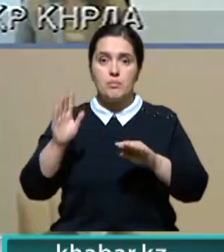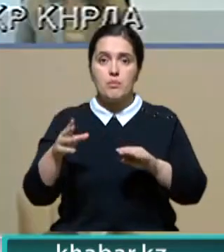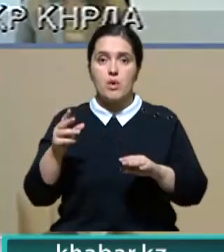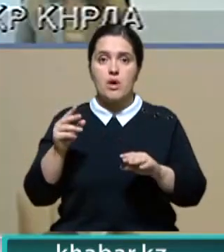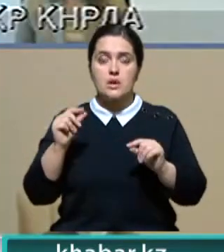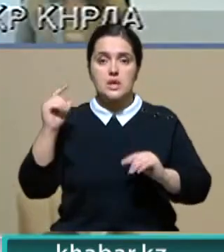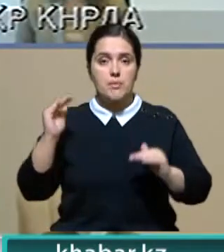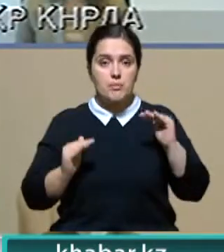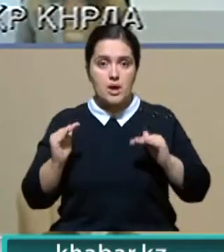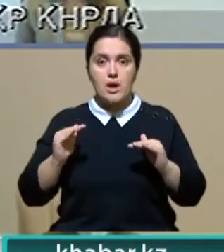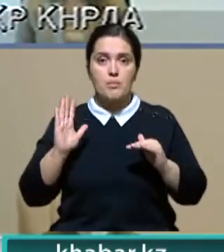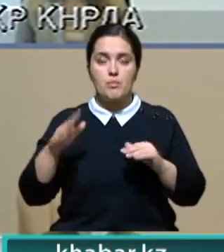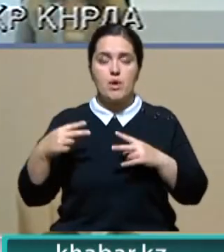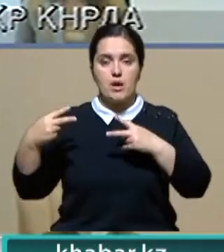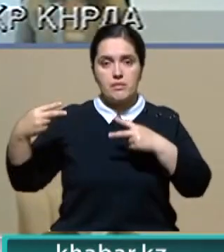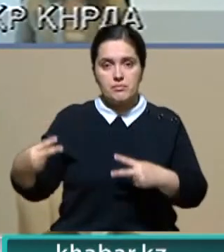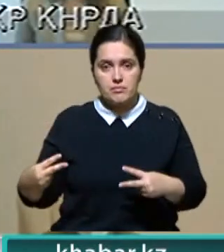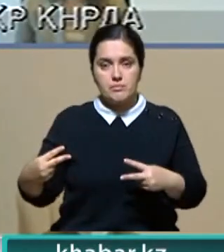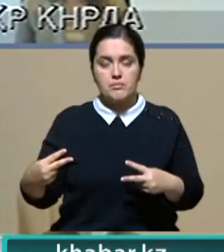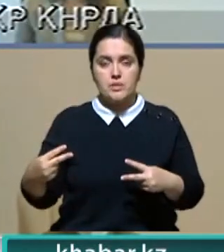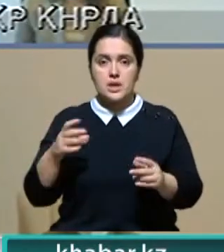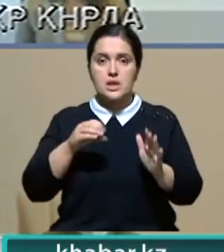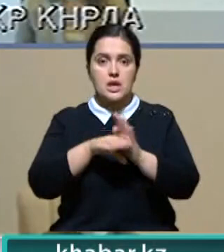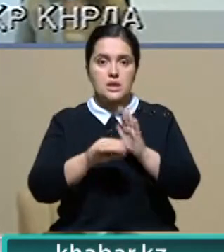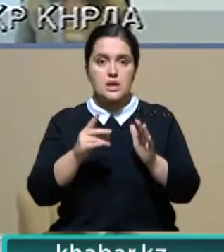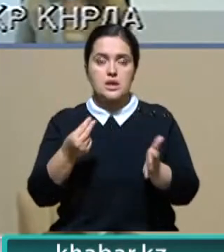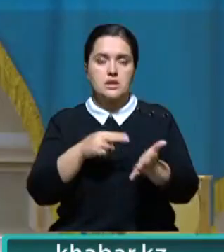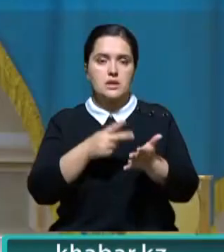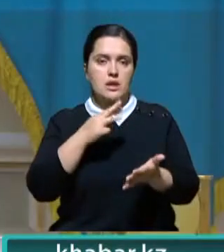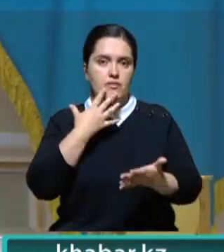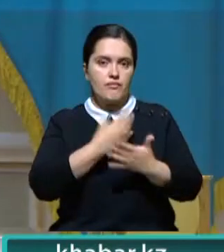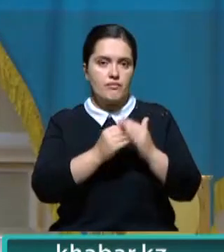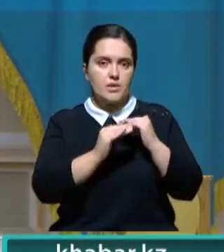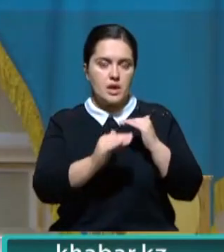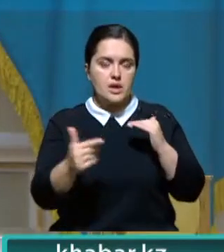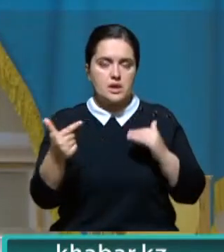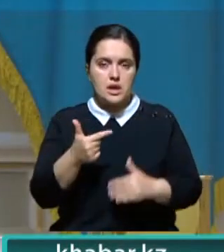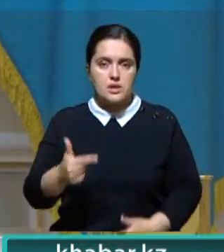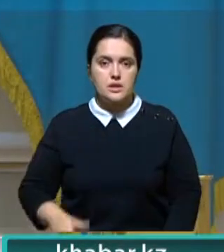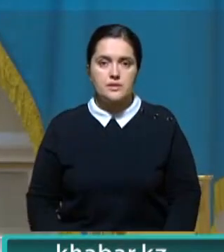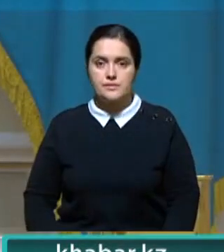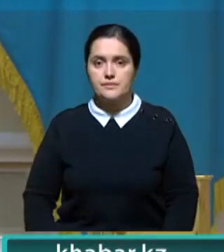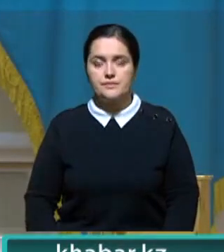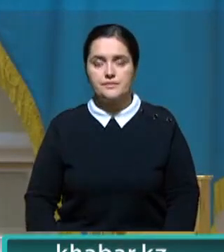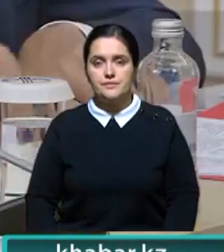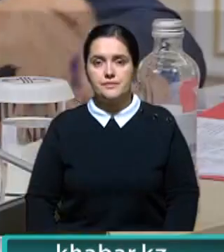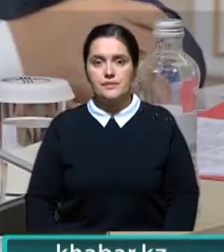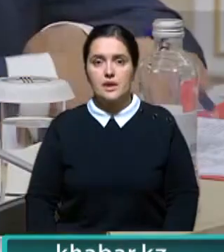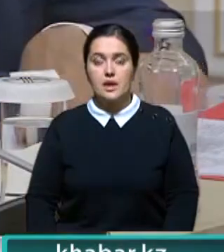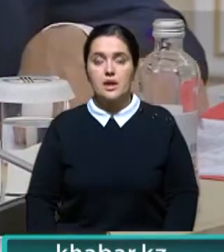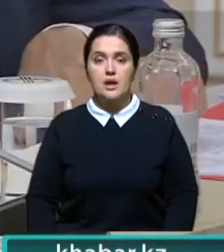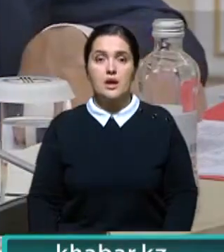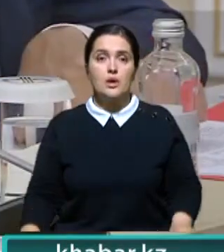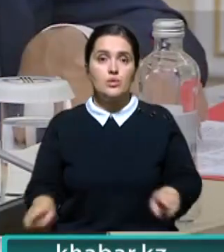диспаритет с соседними странами и не отразится в целом на ценах для наших граждан. Некрасочные перспективы и в газовые